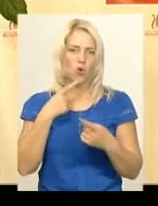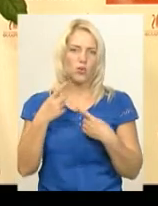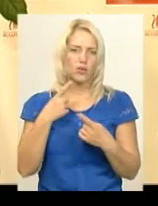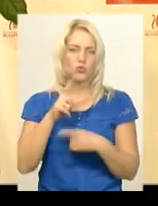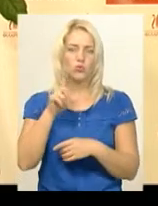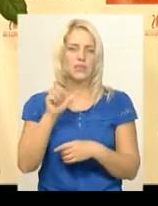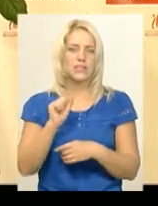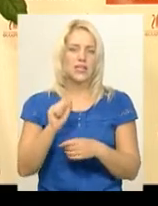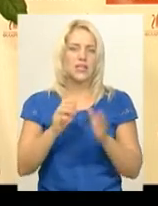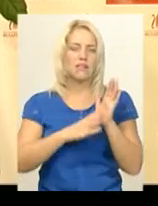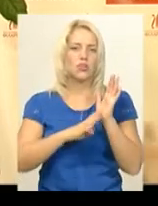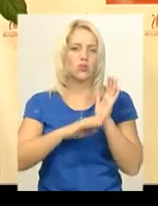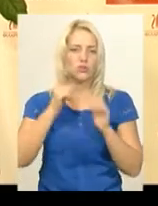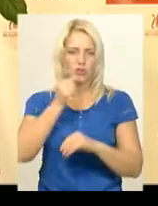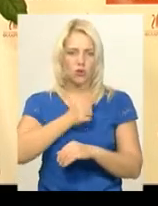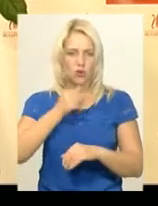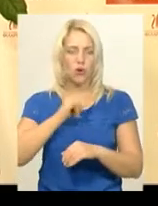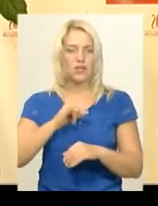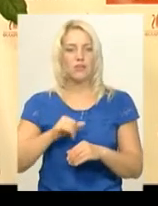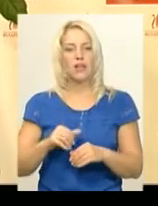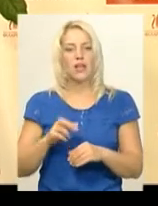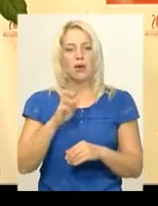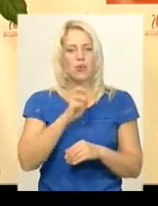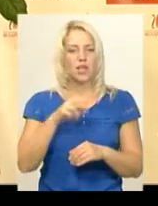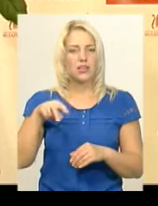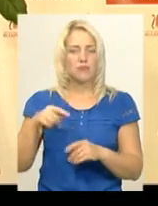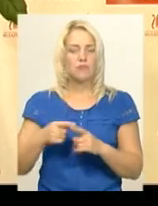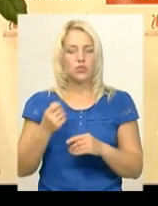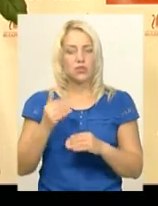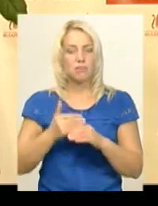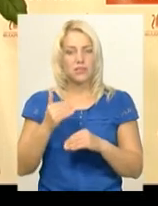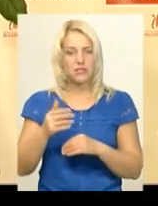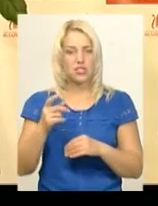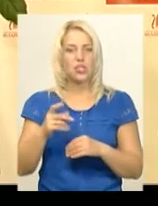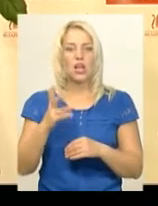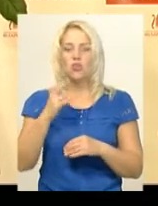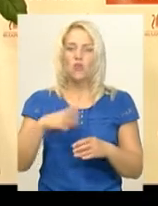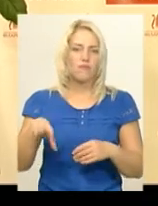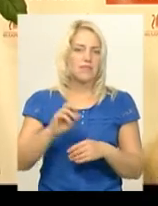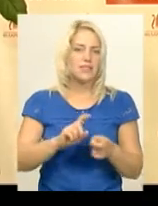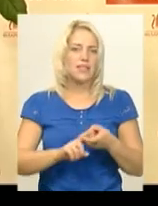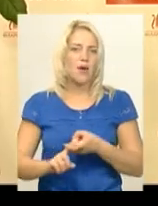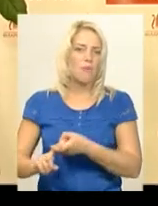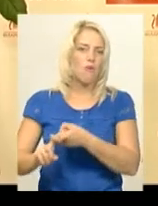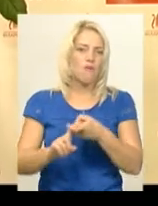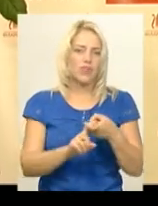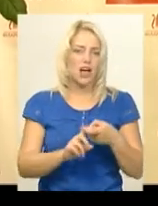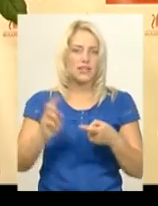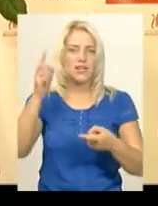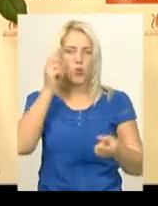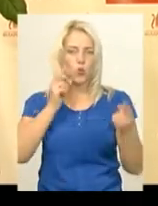-х, бо «Водани Фроляк» знаєте, трошки пізніше, вона молодша. Але ми всі пов'язані в творчому